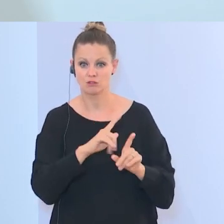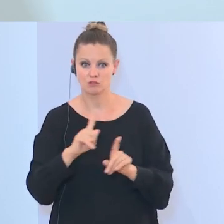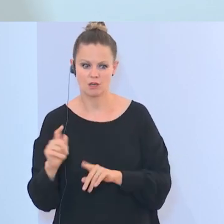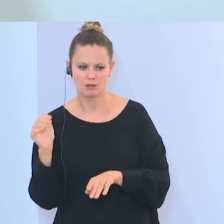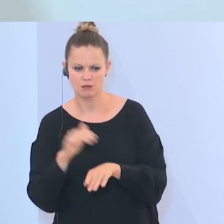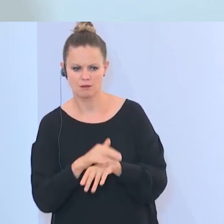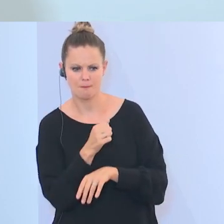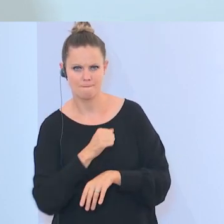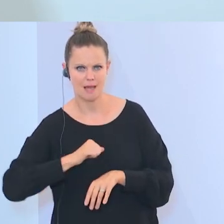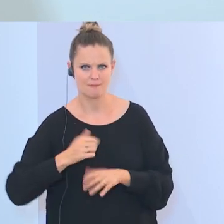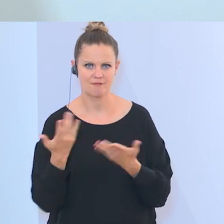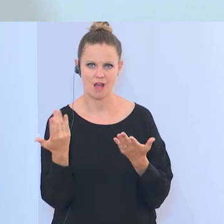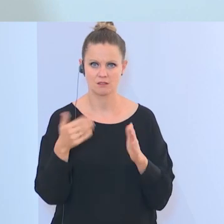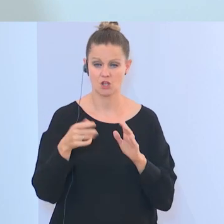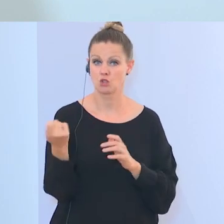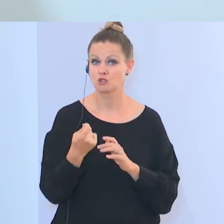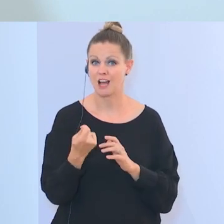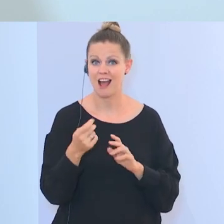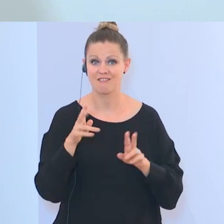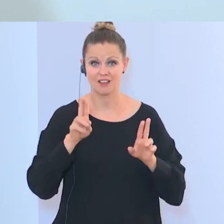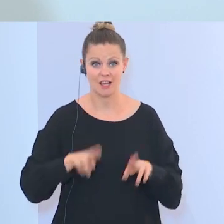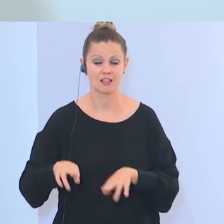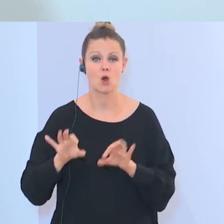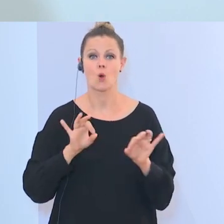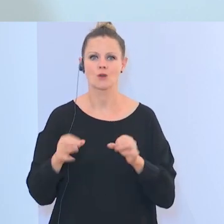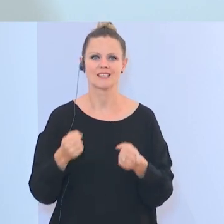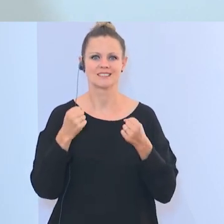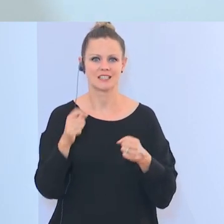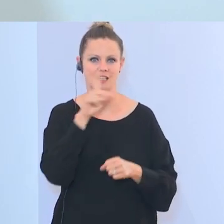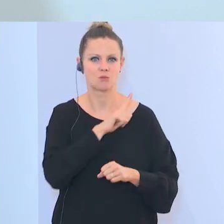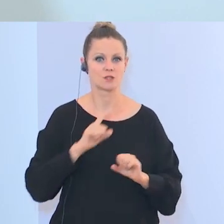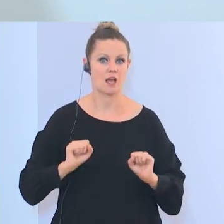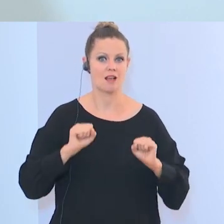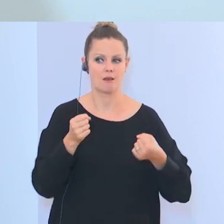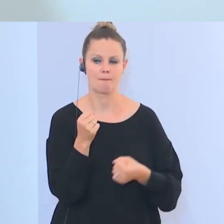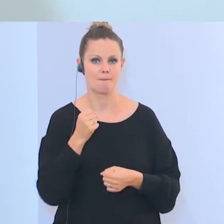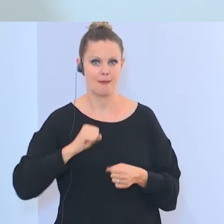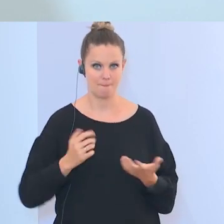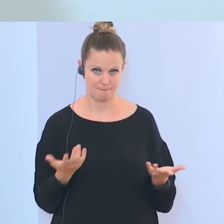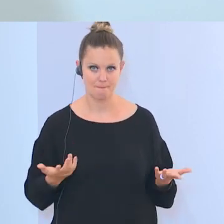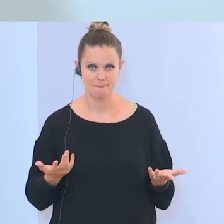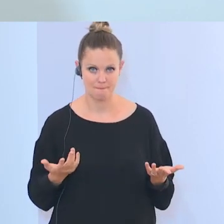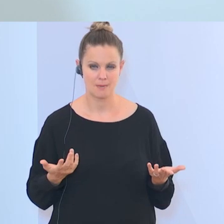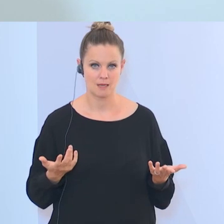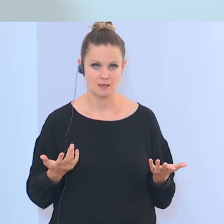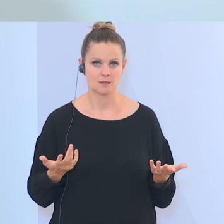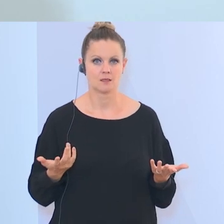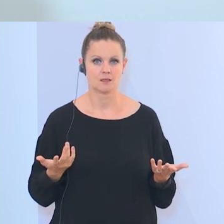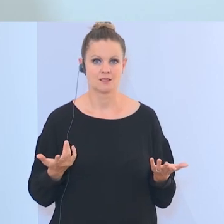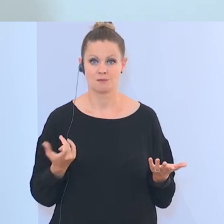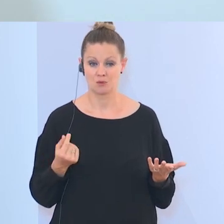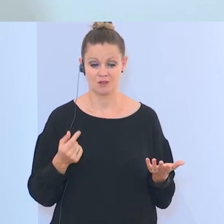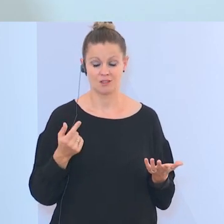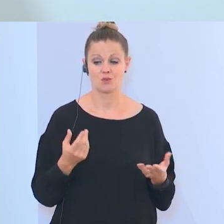es hier zu Verstößen gegen das Strafrecht oder zu sicherheitspolizeilich relevanten Aktivitäten kommt in den Vereinen, dann wird man das der